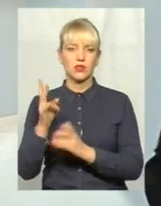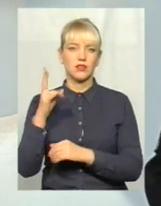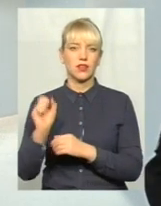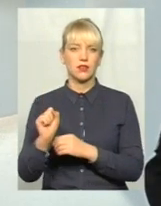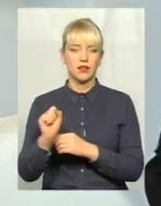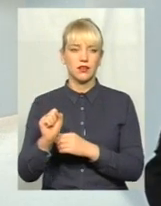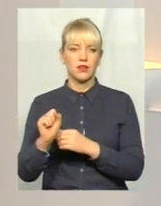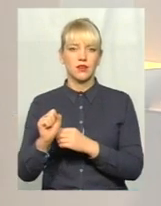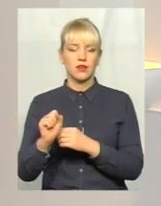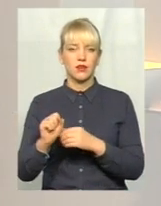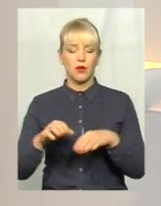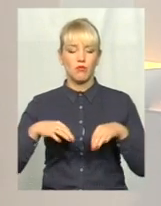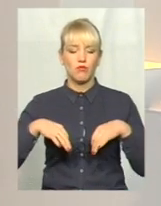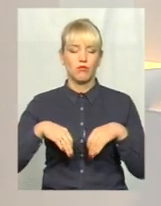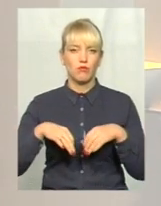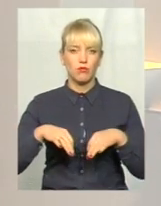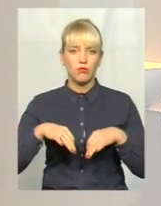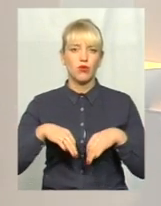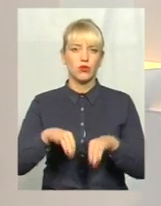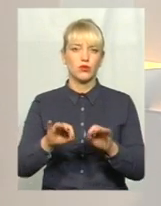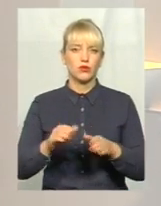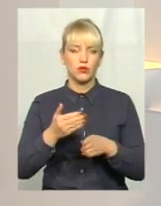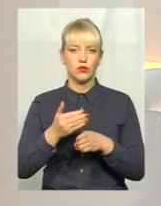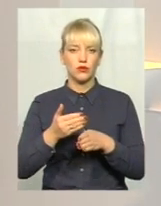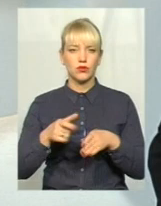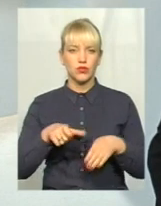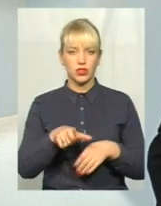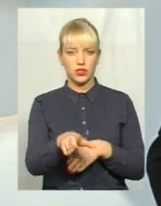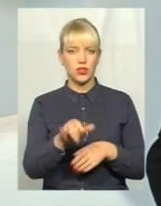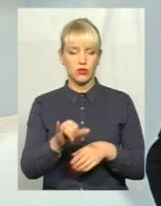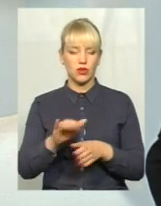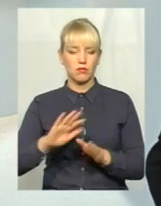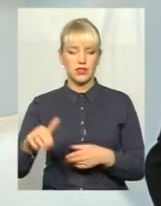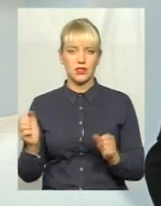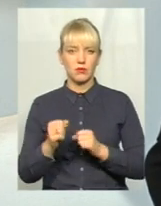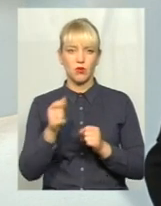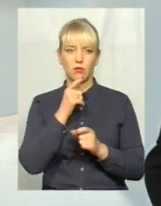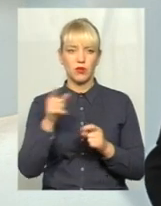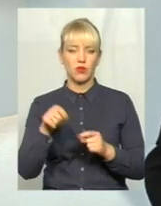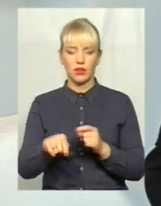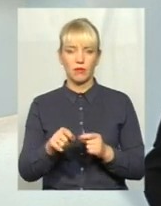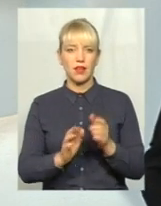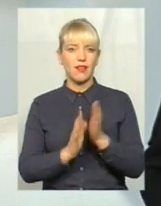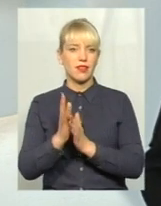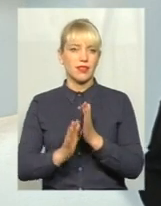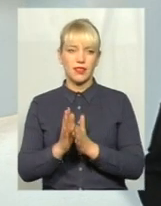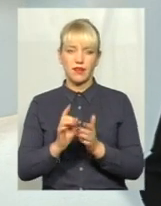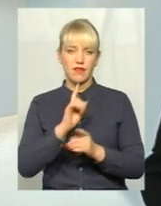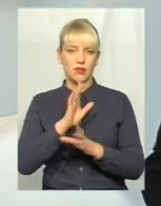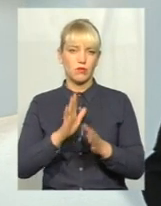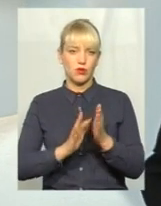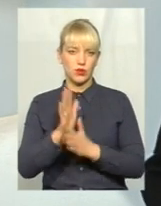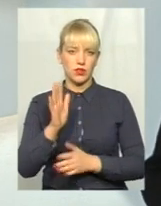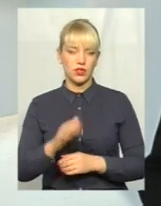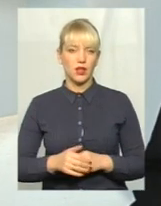проїжну частину. І після зимового періоду там вже трава, напевне, не виросте.